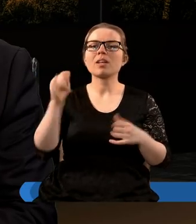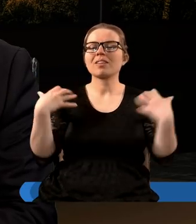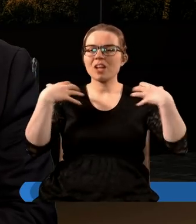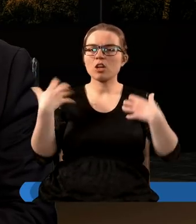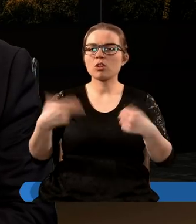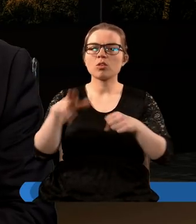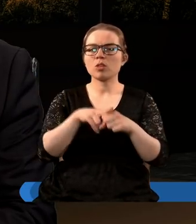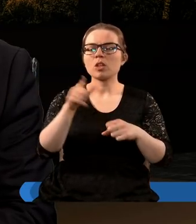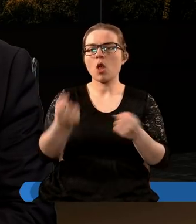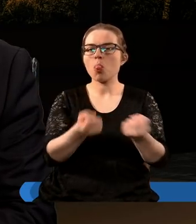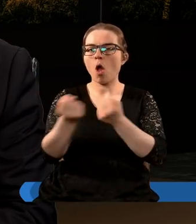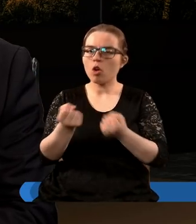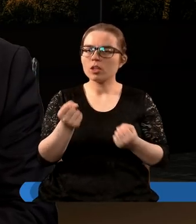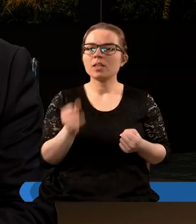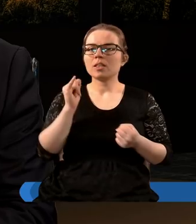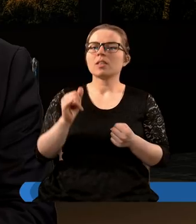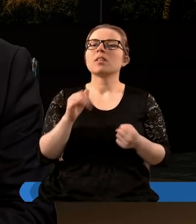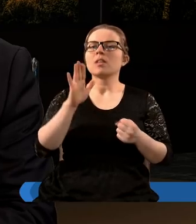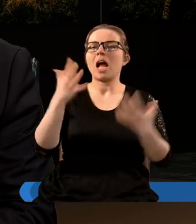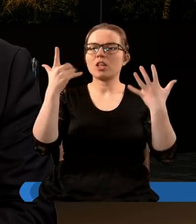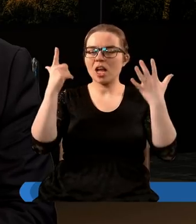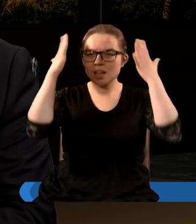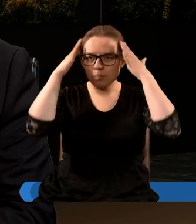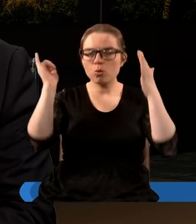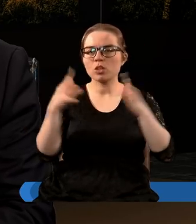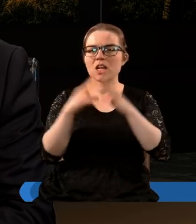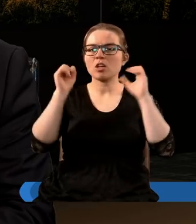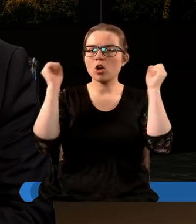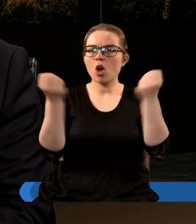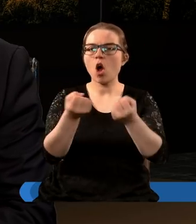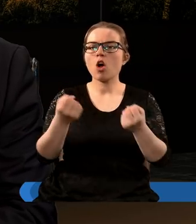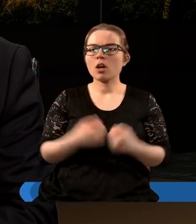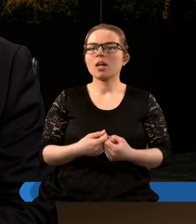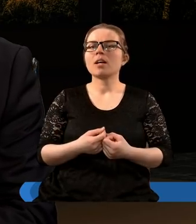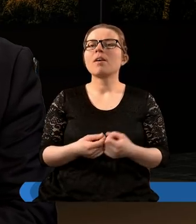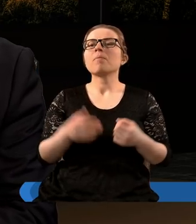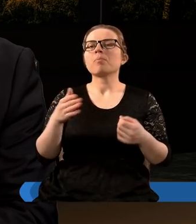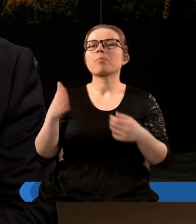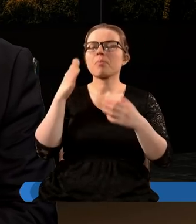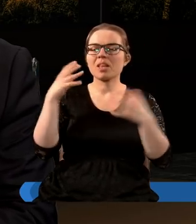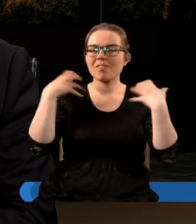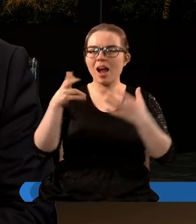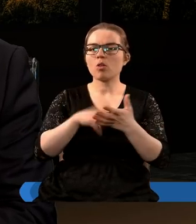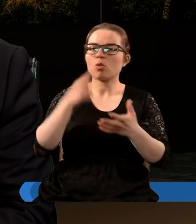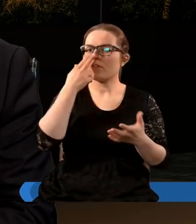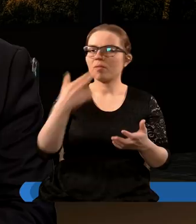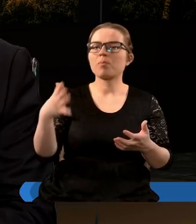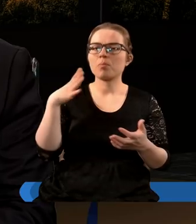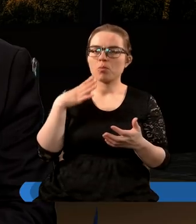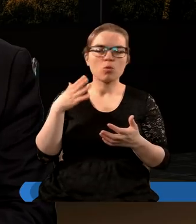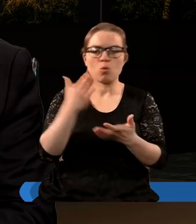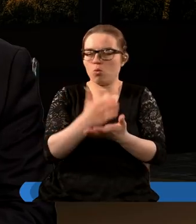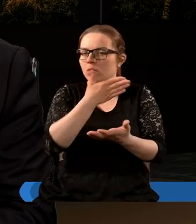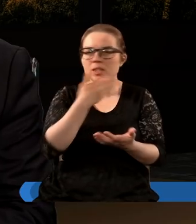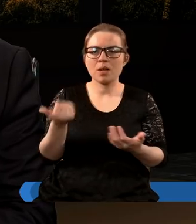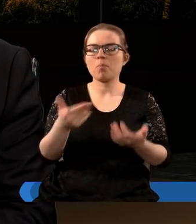zwierzęcia, które je nosi i ma siedem głów i dziesięć rogów. Zwierzę, które widziałeś, było i